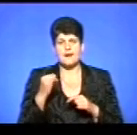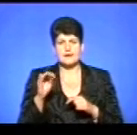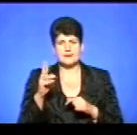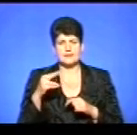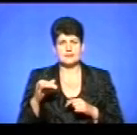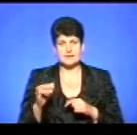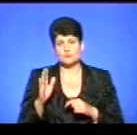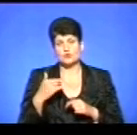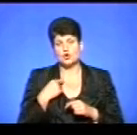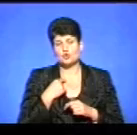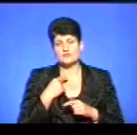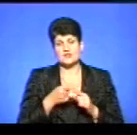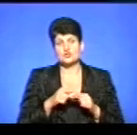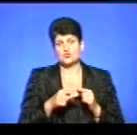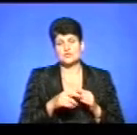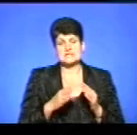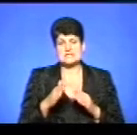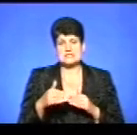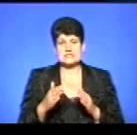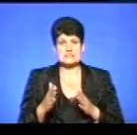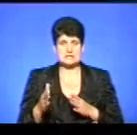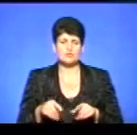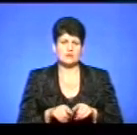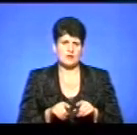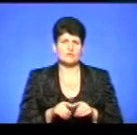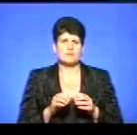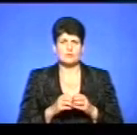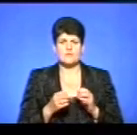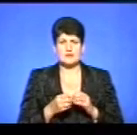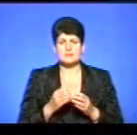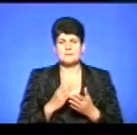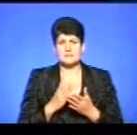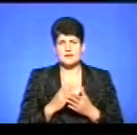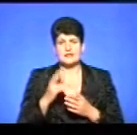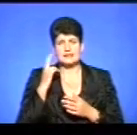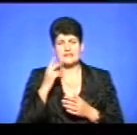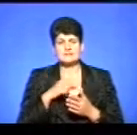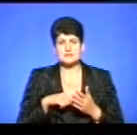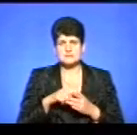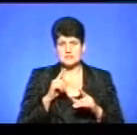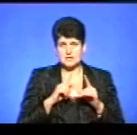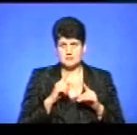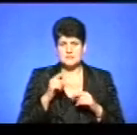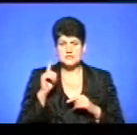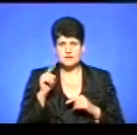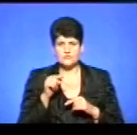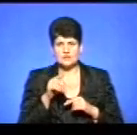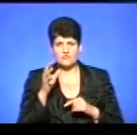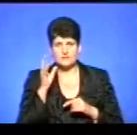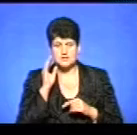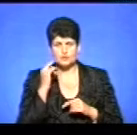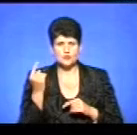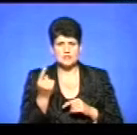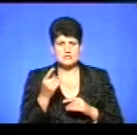буде таке голосування через систему. Власне, схожими проблемами стикалася і Київська міська рада, і, як ми знаємо, вона вважається